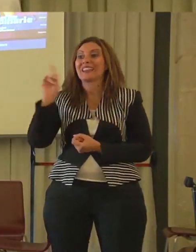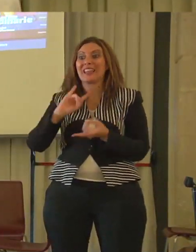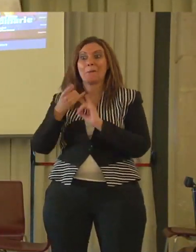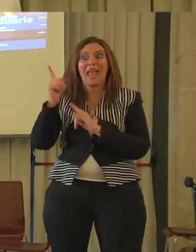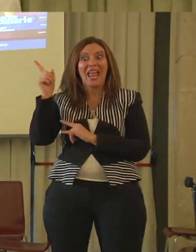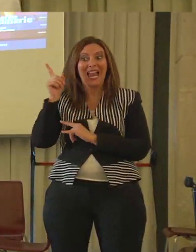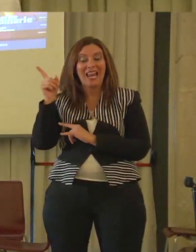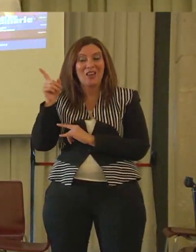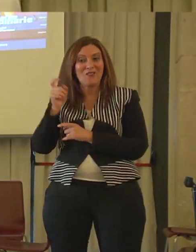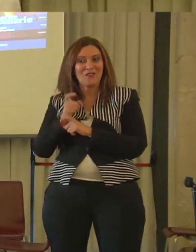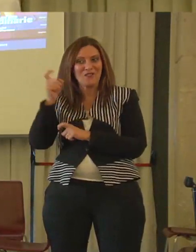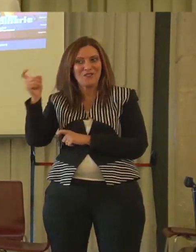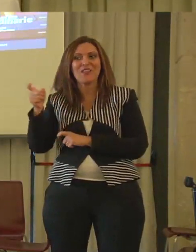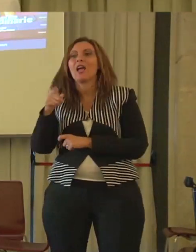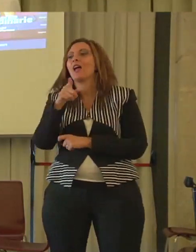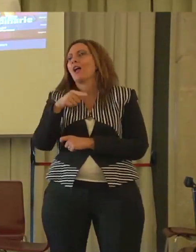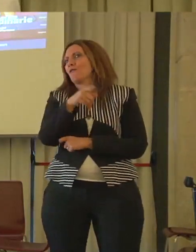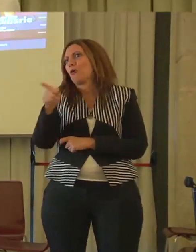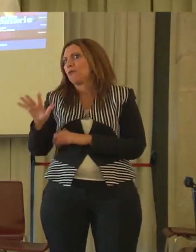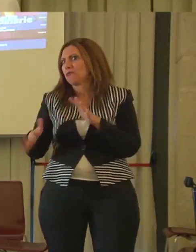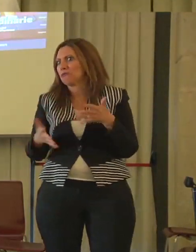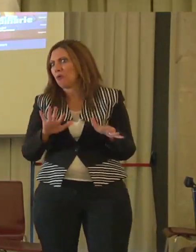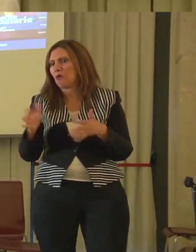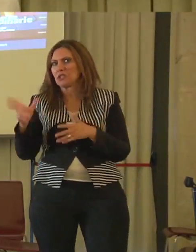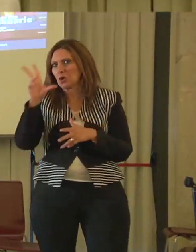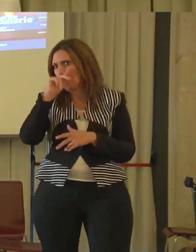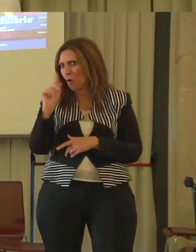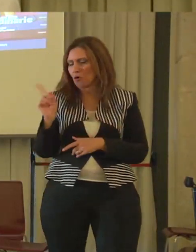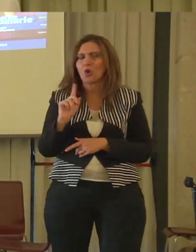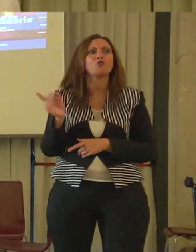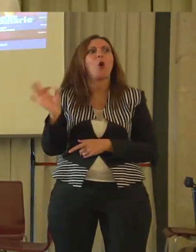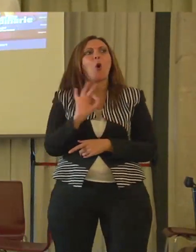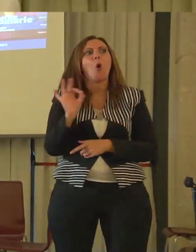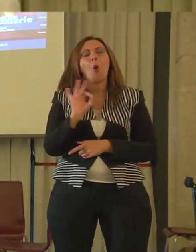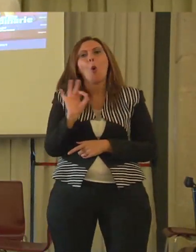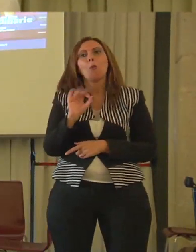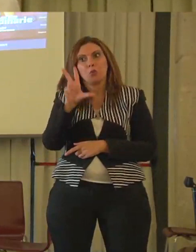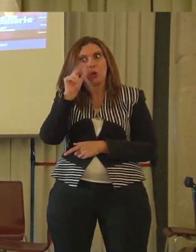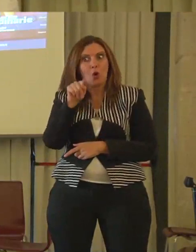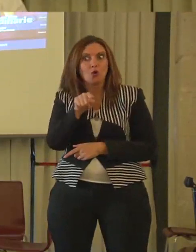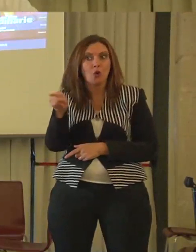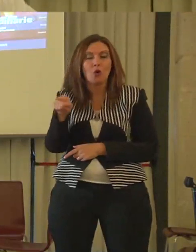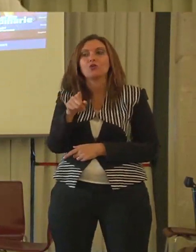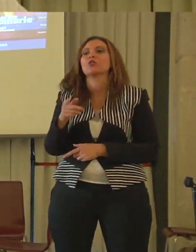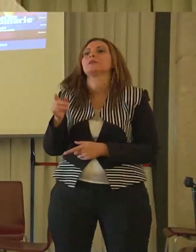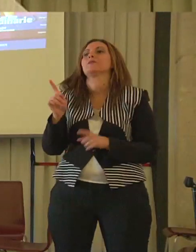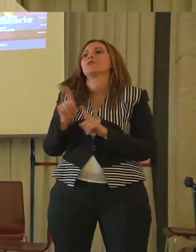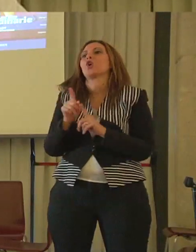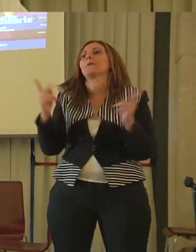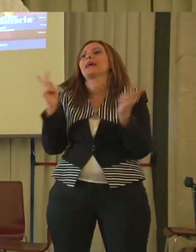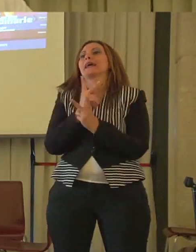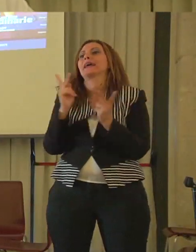probabilmente voi non conoscete o quando meno la dovreste conoscere perché è una delle realtà